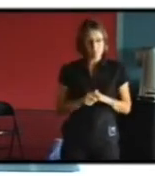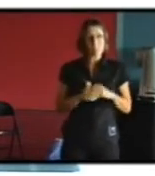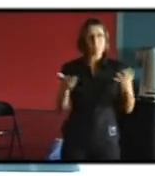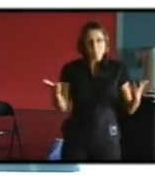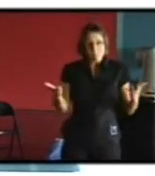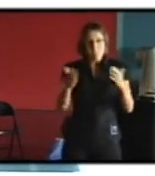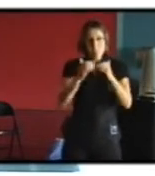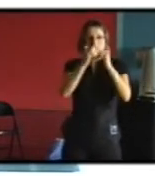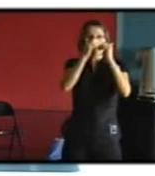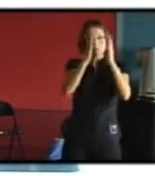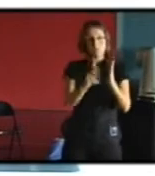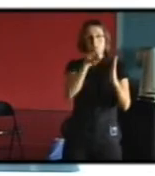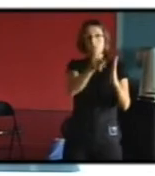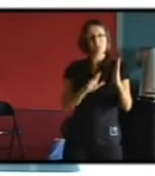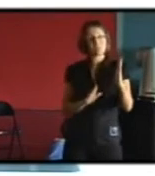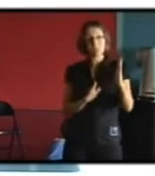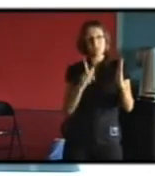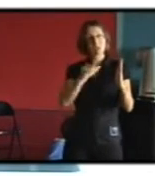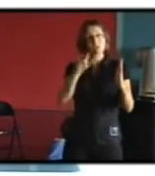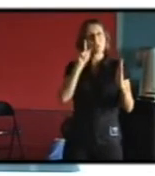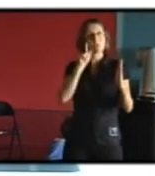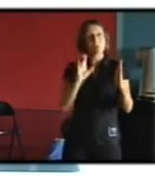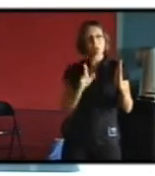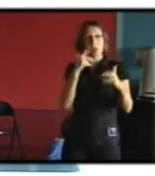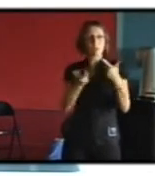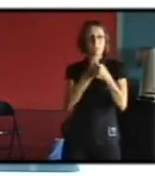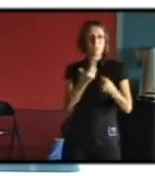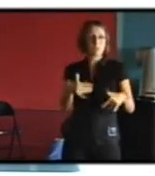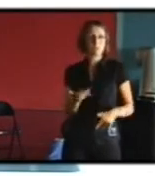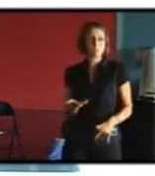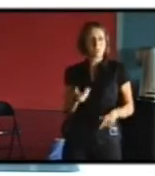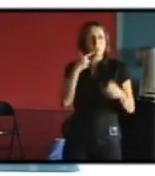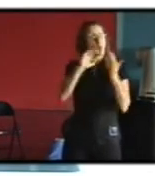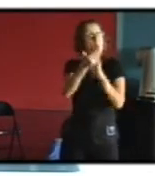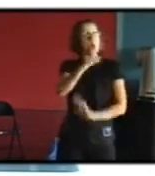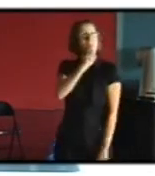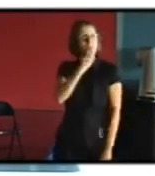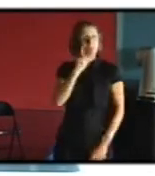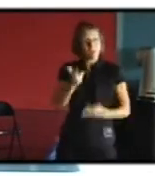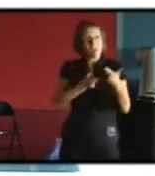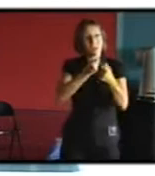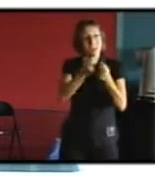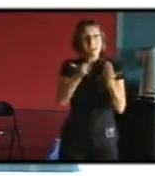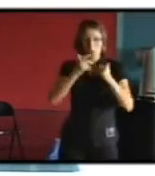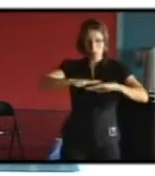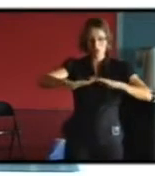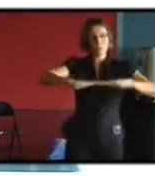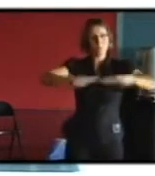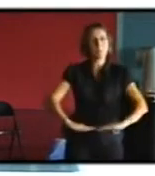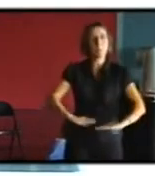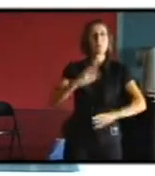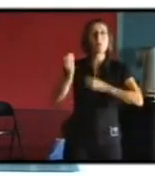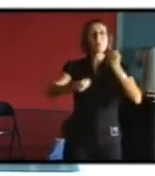elles n'existent encore que parce qu'elles ont été adaptées on a baissé quelques fois les niveaux de plancher on a